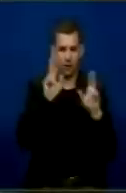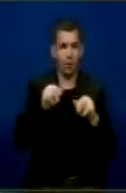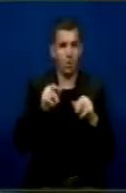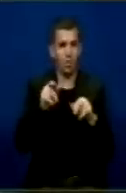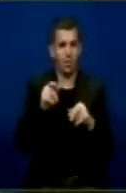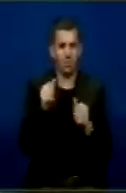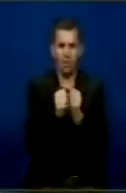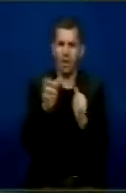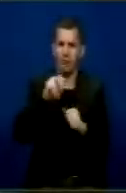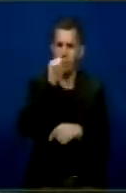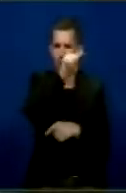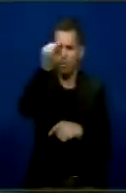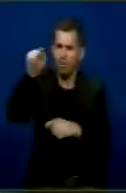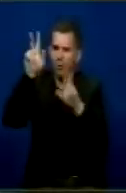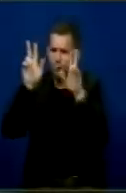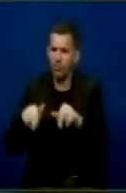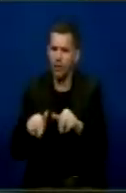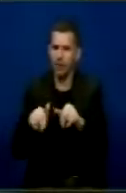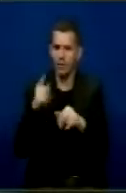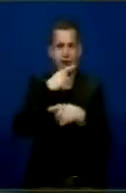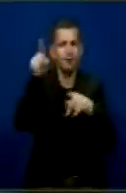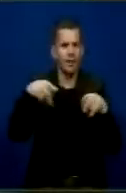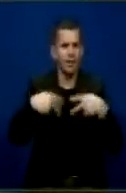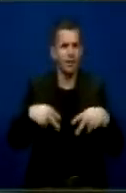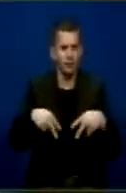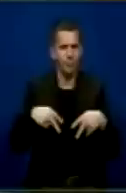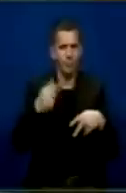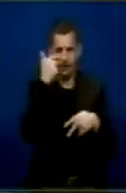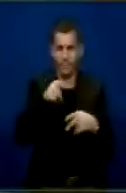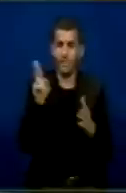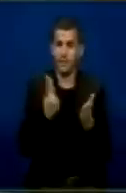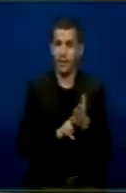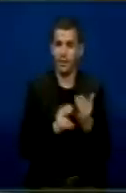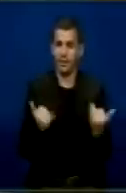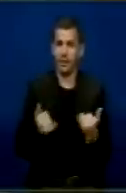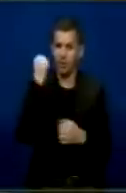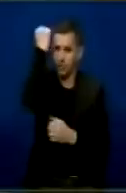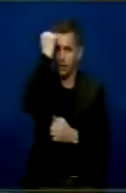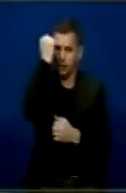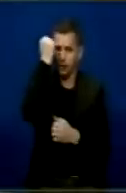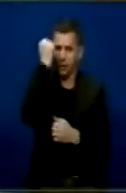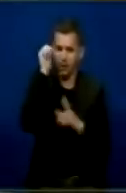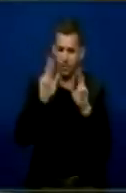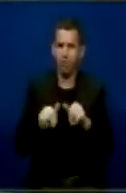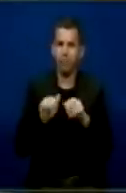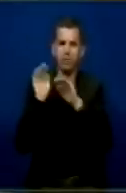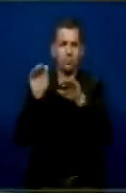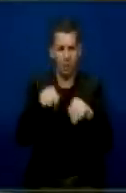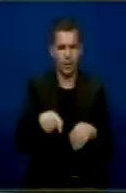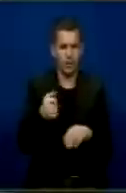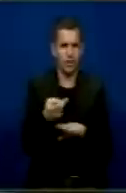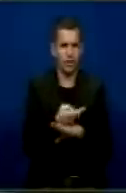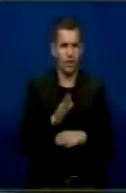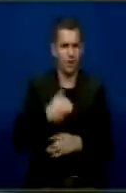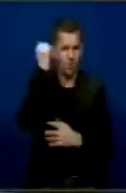në Europjantë të cilat i friksohën nivellit të të drejtave që Kosova u akadhen pakicave në vendin e